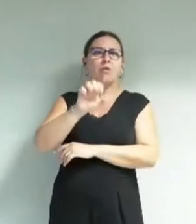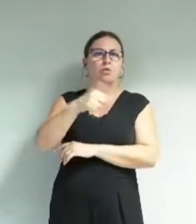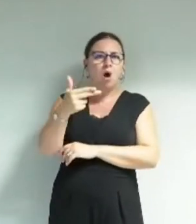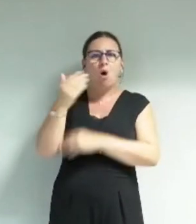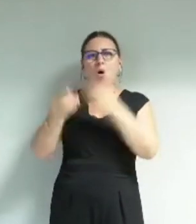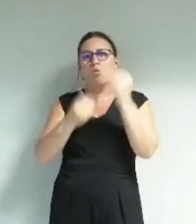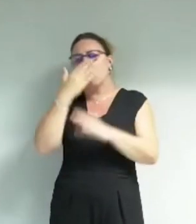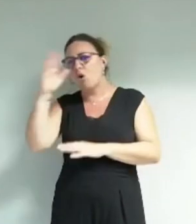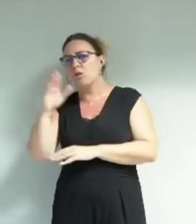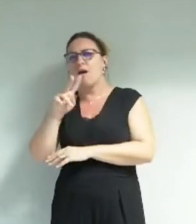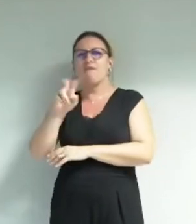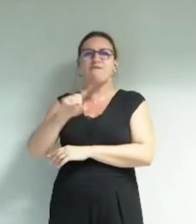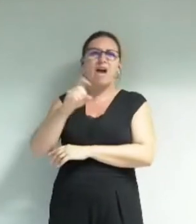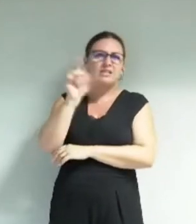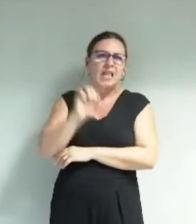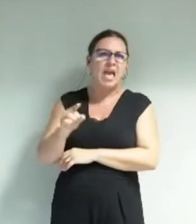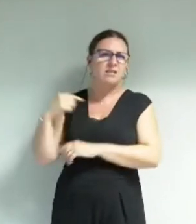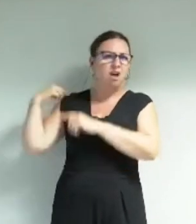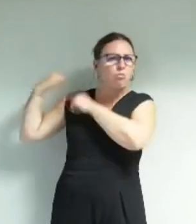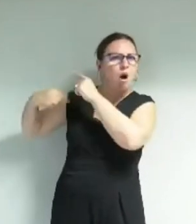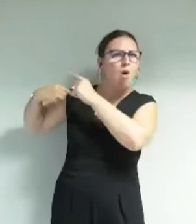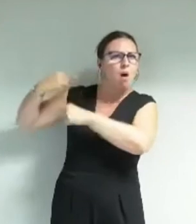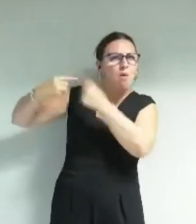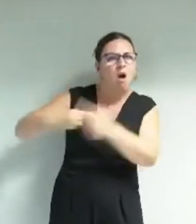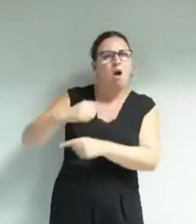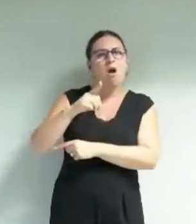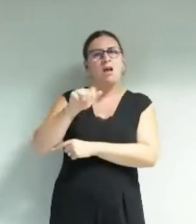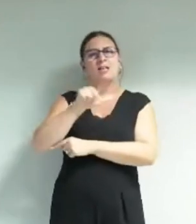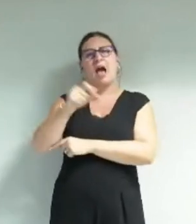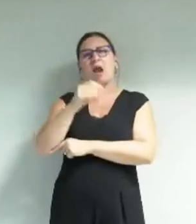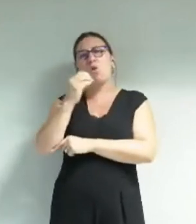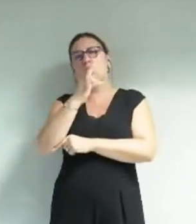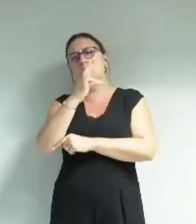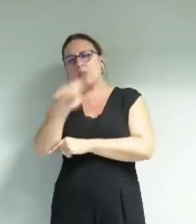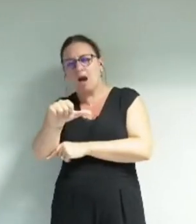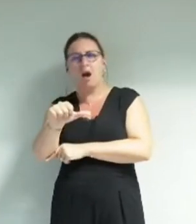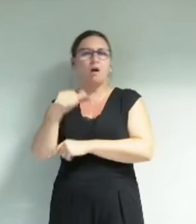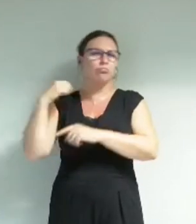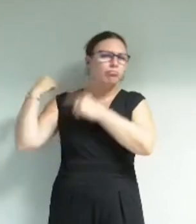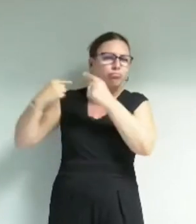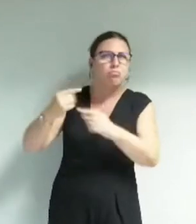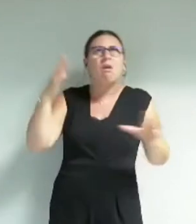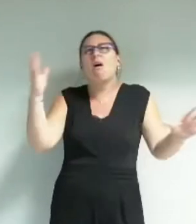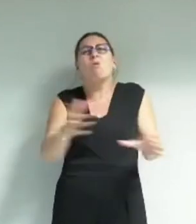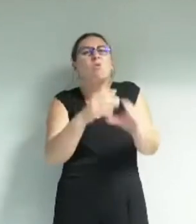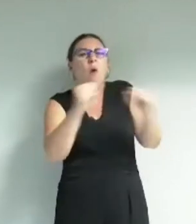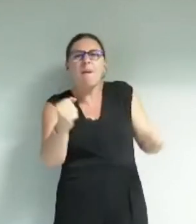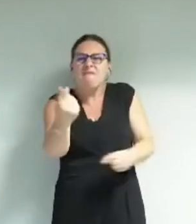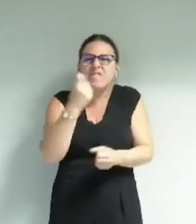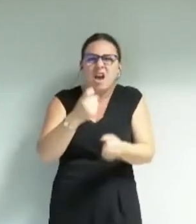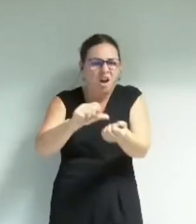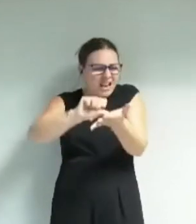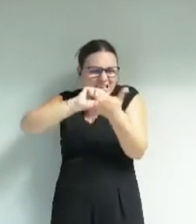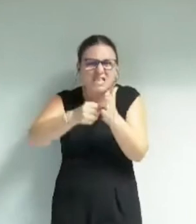Valdez tous ceux qui se sont succédés Galota c'est extraordinaire ce terreau grenoblois